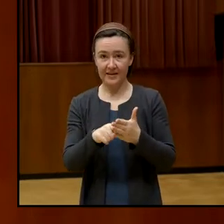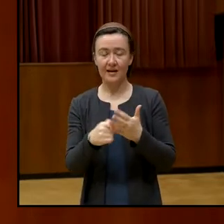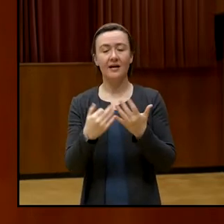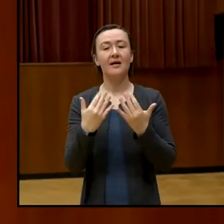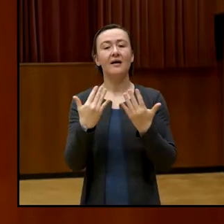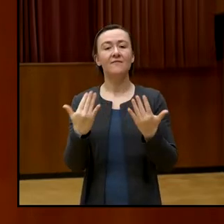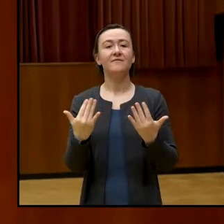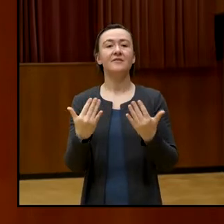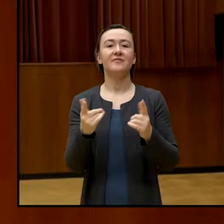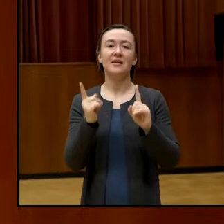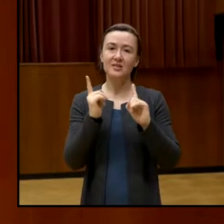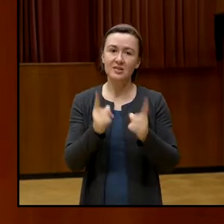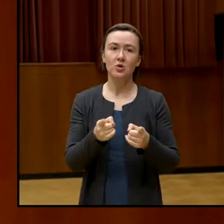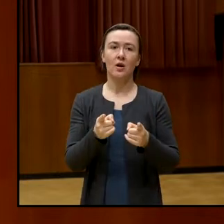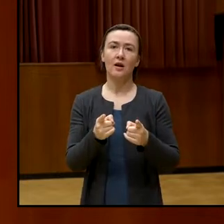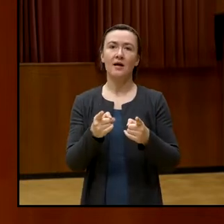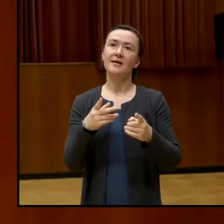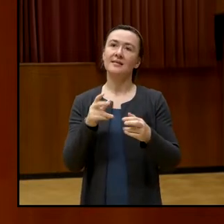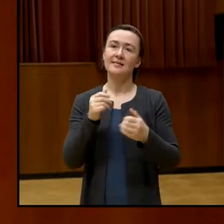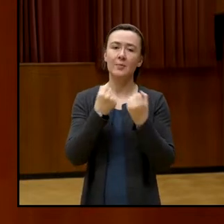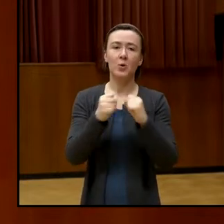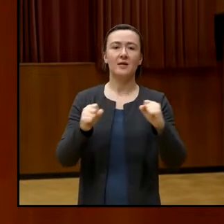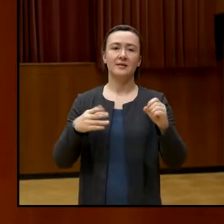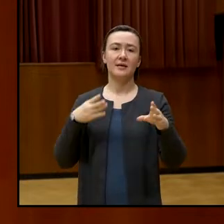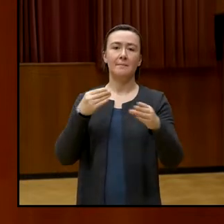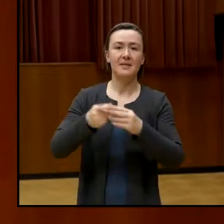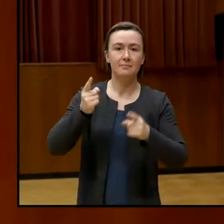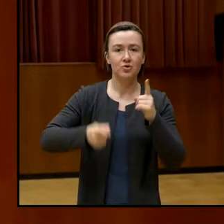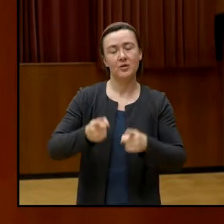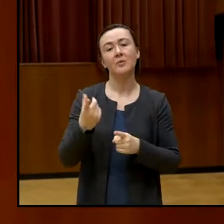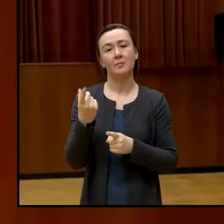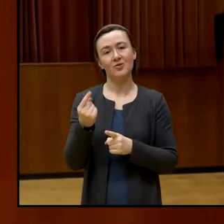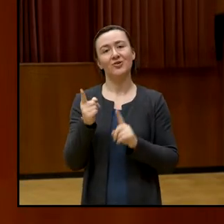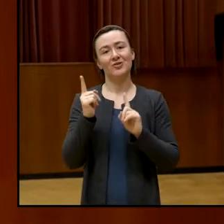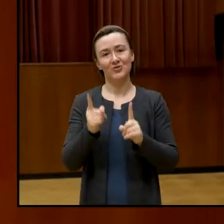Antworten Sie bitte in Prozentzahlen von 1 bis 100.